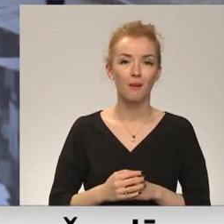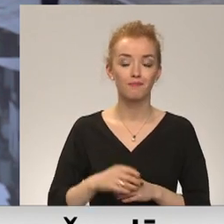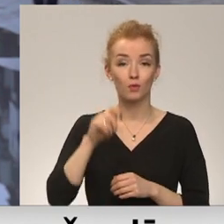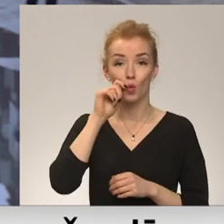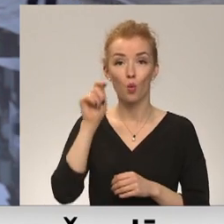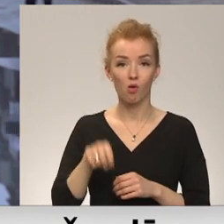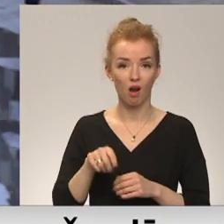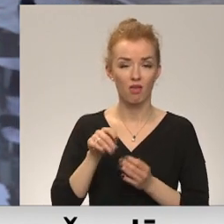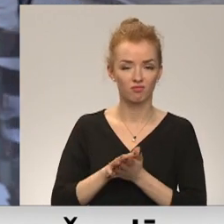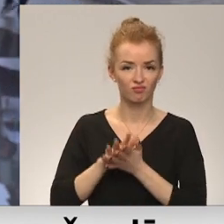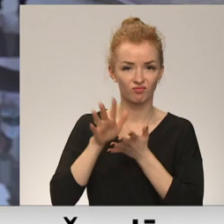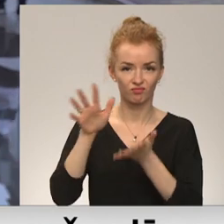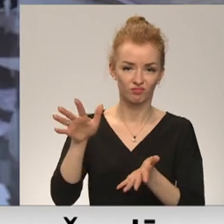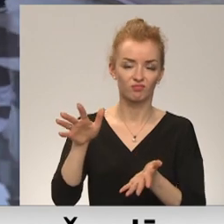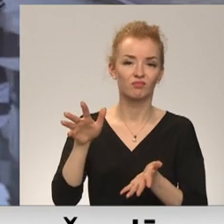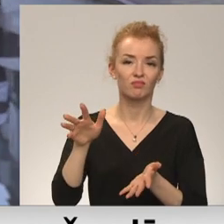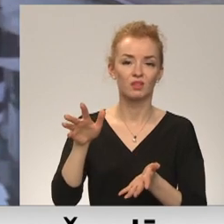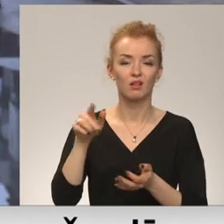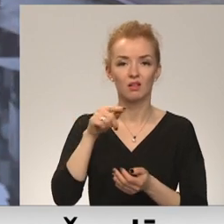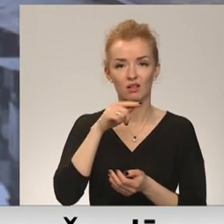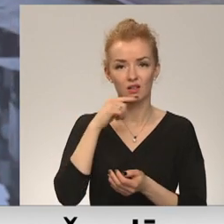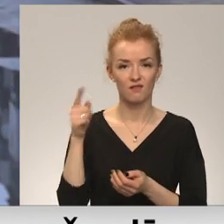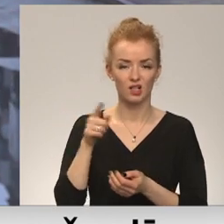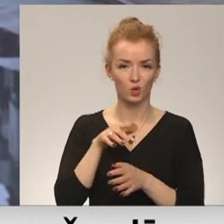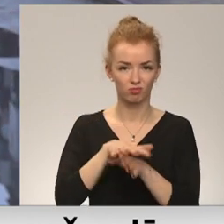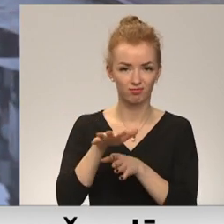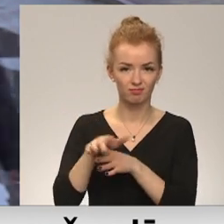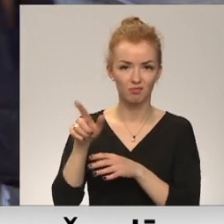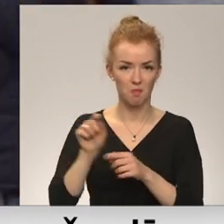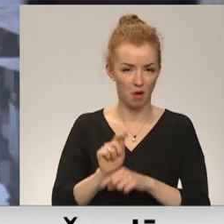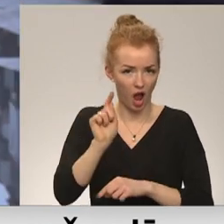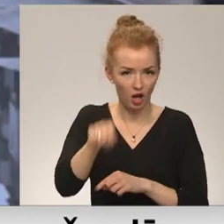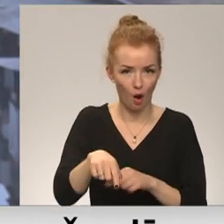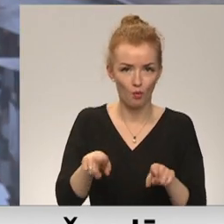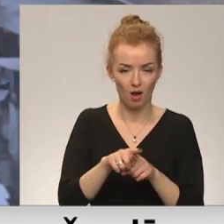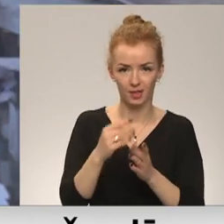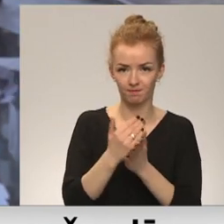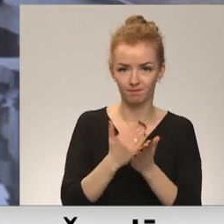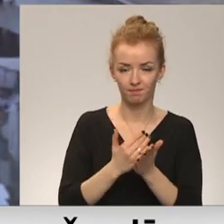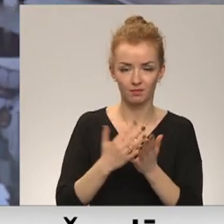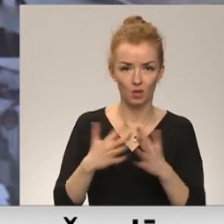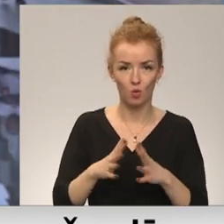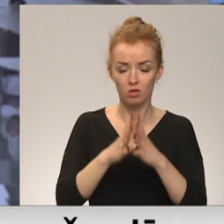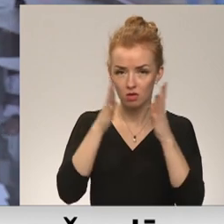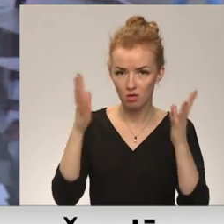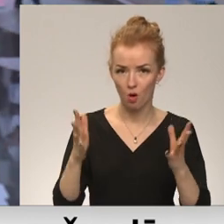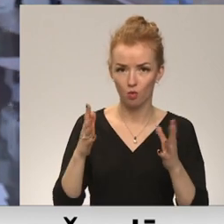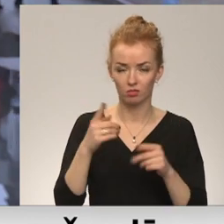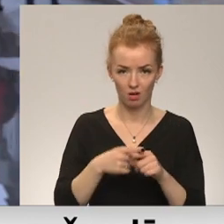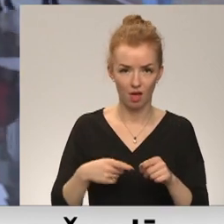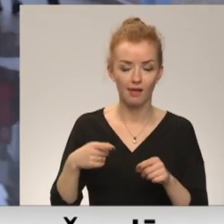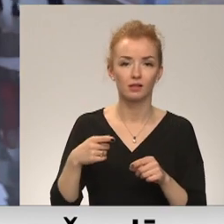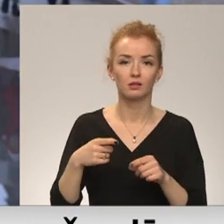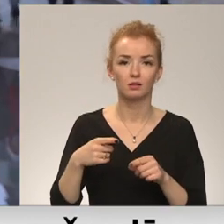puse atkal apsūdza prokremliskos separātis par pamiera pārkāpumiem. Atkal jau vairākas reizes, vairākas desmitus